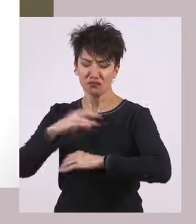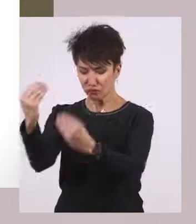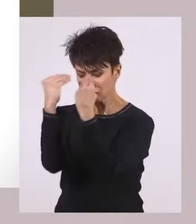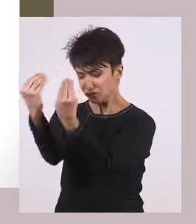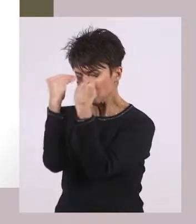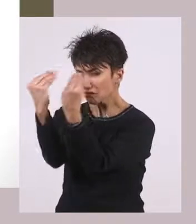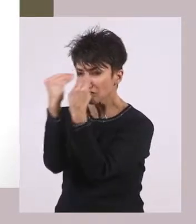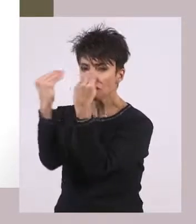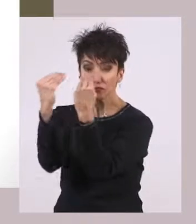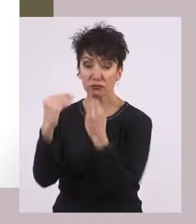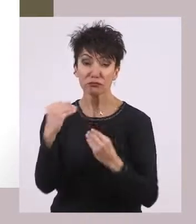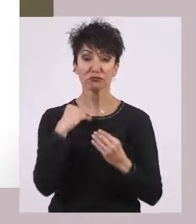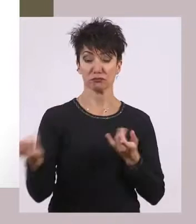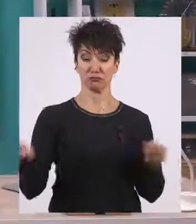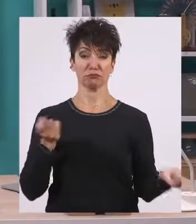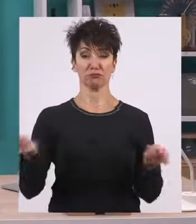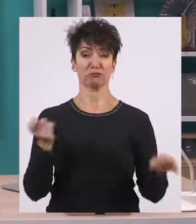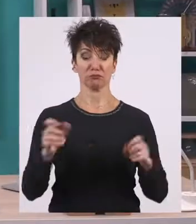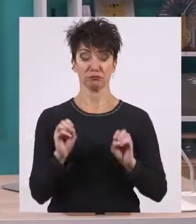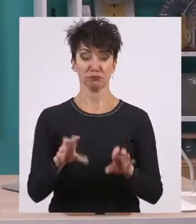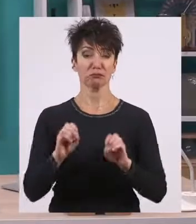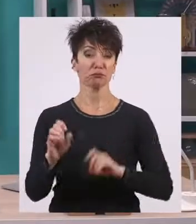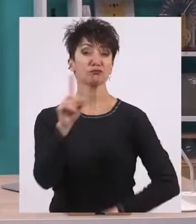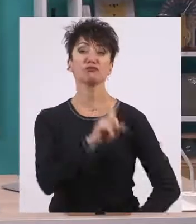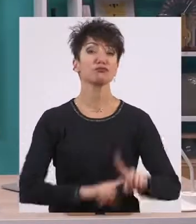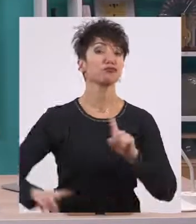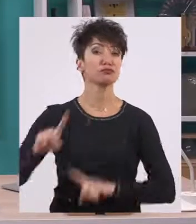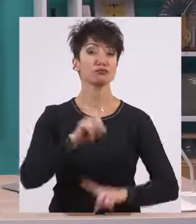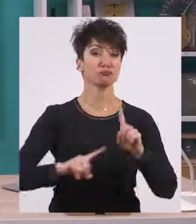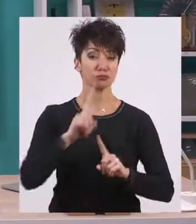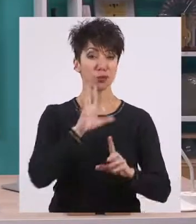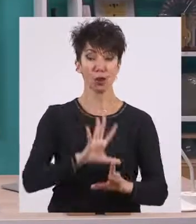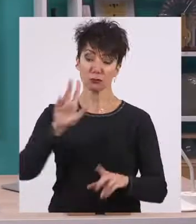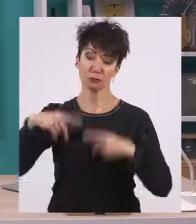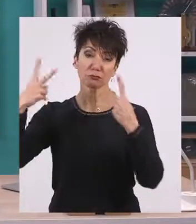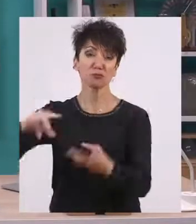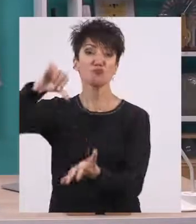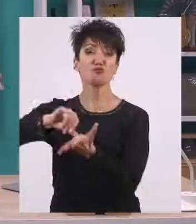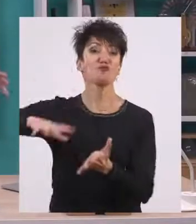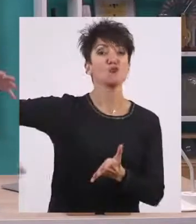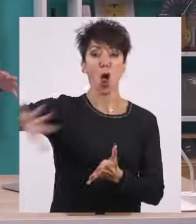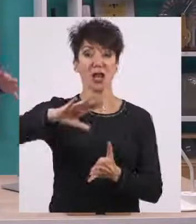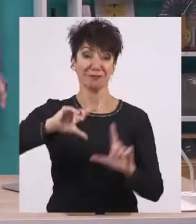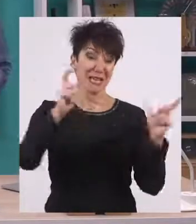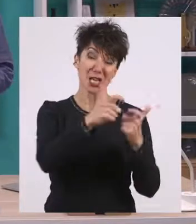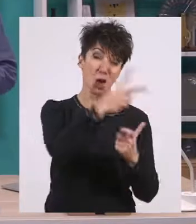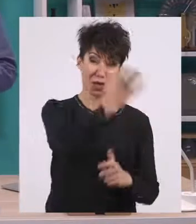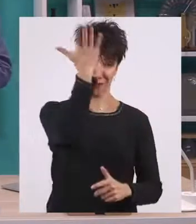αναλάμβανε η πόλη. Το παιδί δηλαδή ανήκε στην πόλη, όχι πια στην οικογένεια.